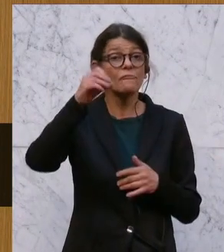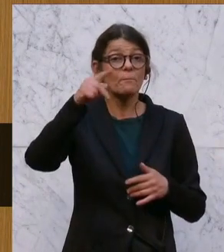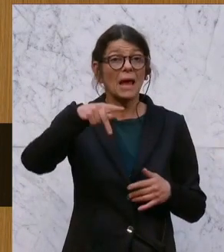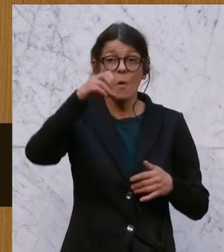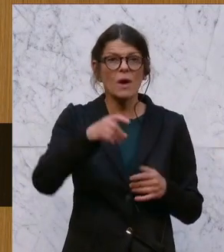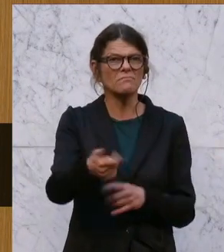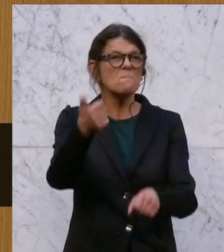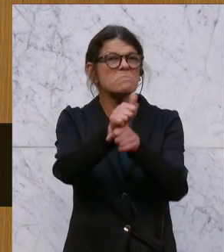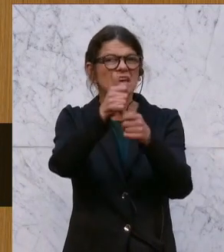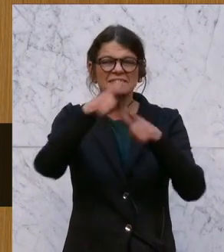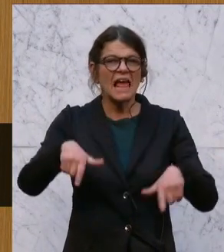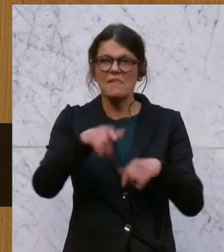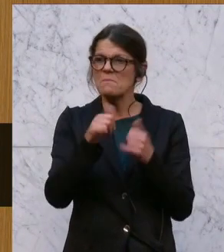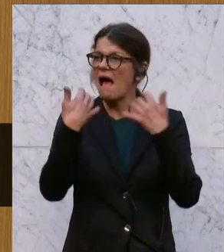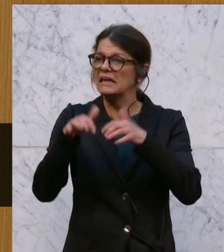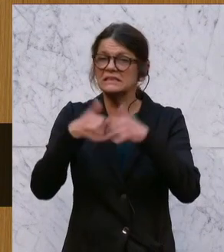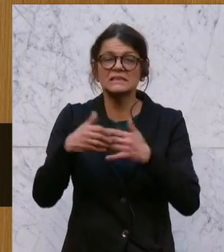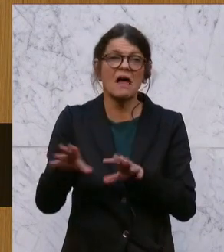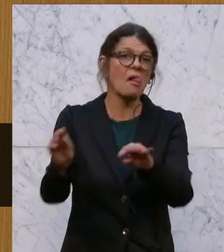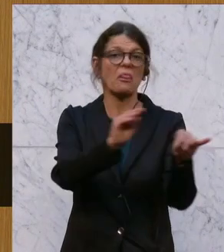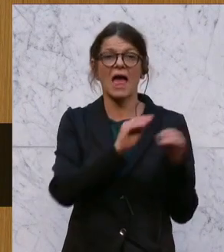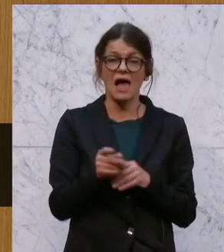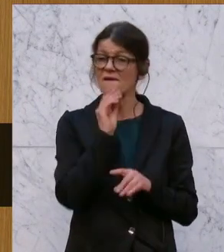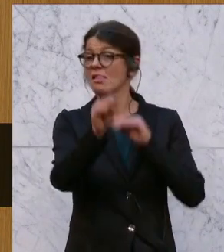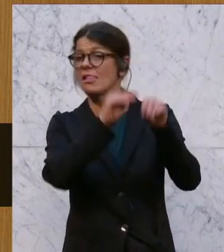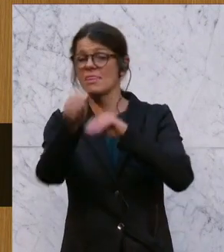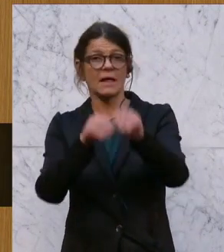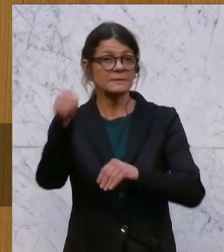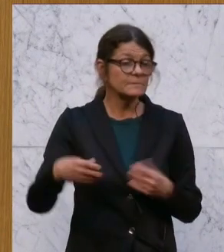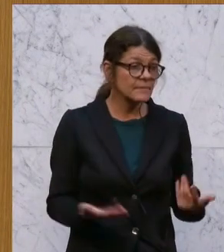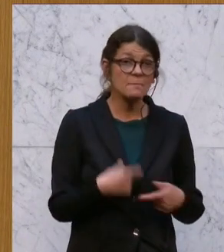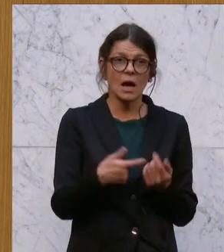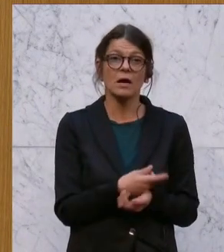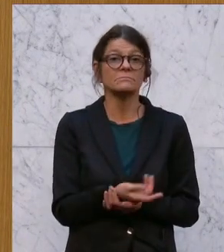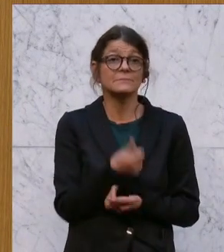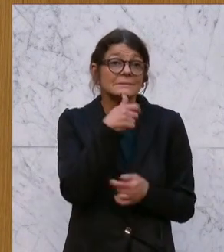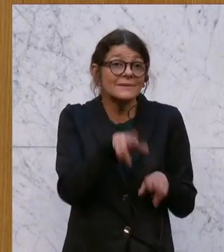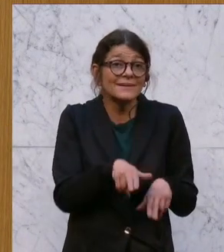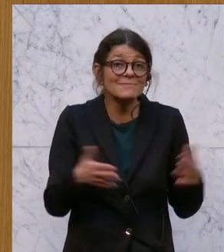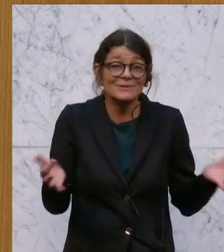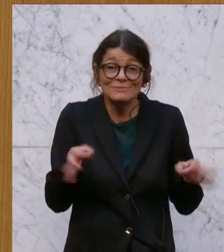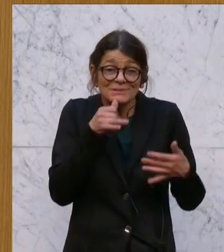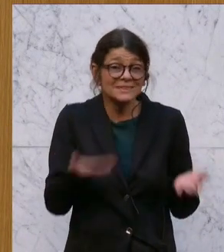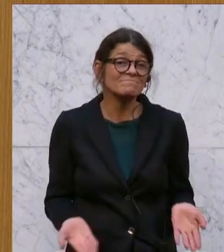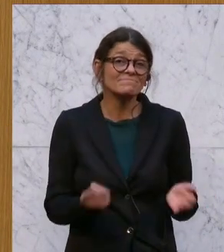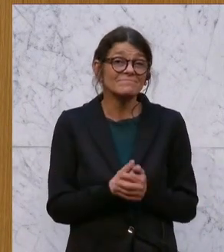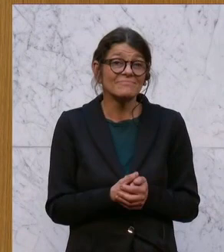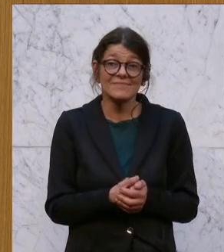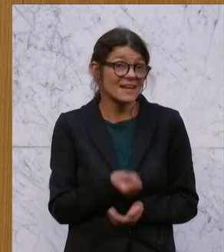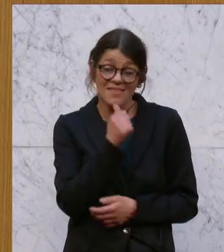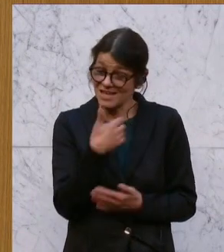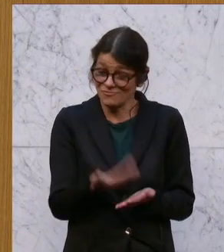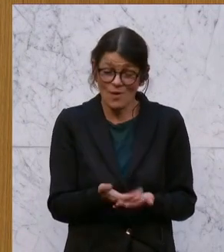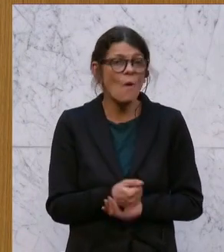Bierzelten immer erzählt und den Leuten versucht klarzumachen, einfach nicht richtig ist. Es ist nicht so,